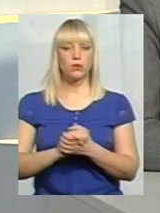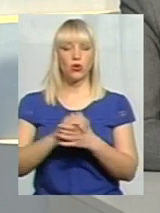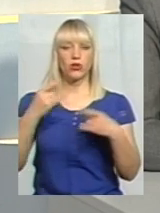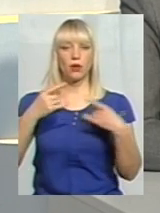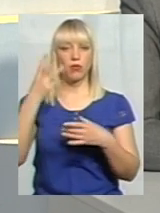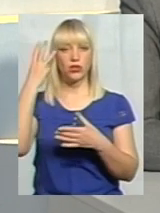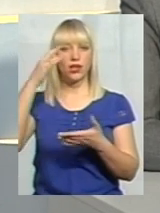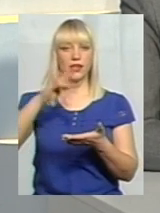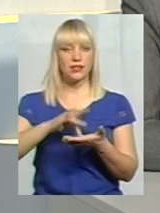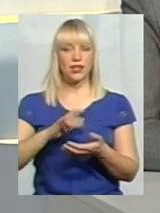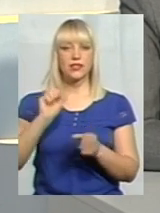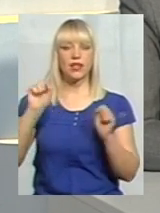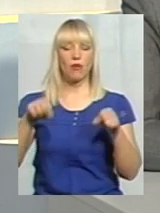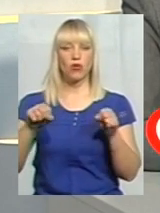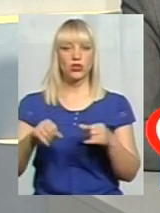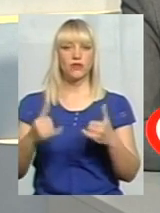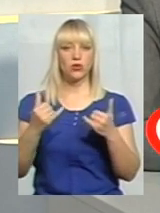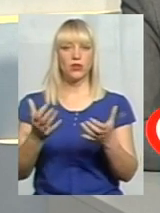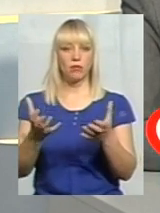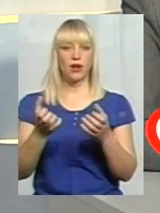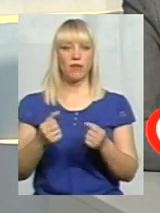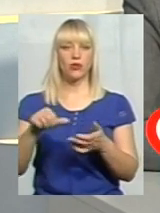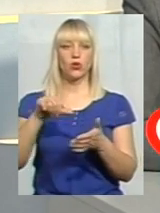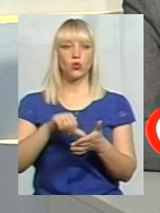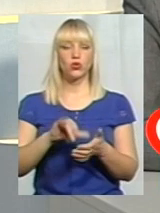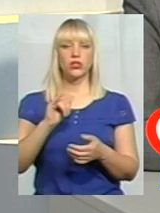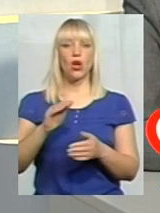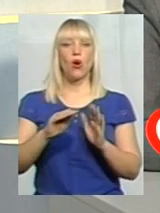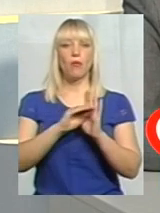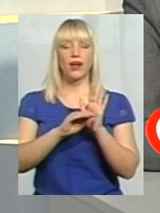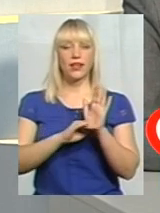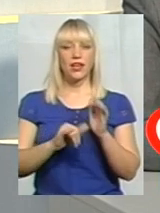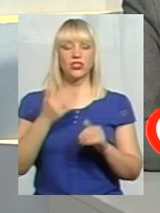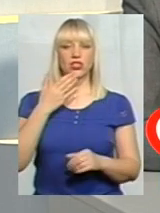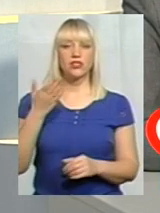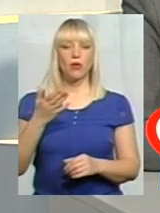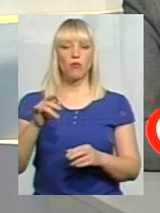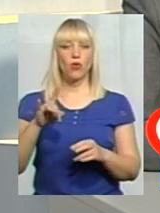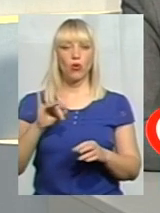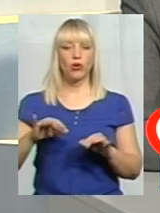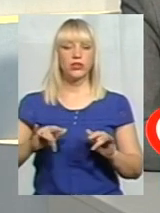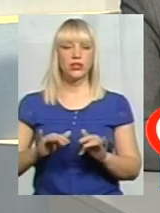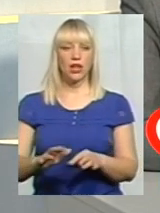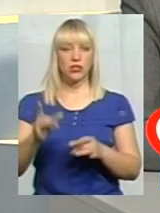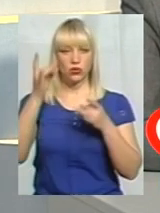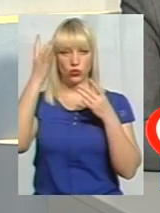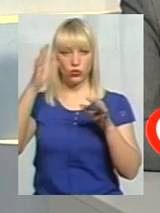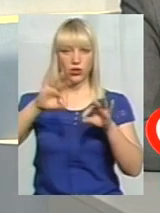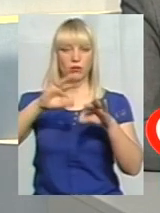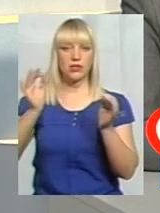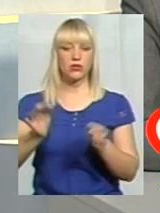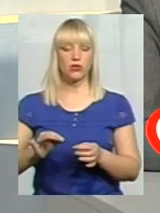і можливість сьогодні приймати участь у передачі і звітувати про діяльність культури мистецтва протягом минулого року.